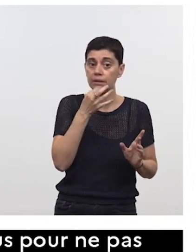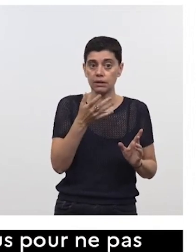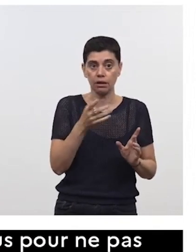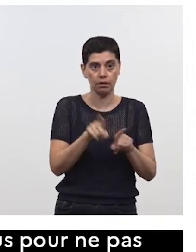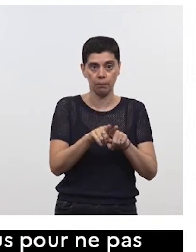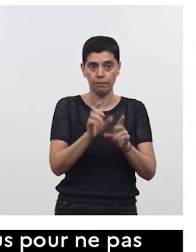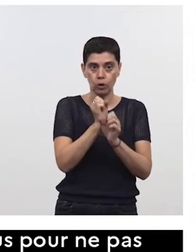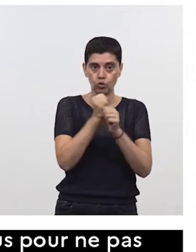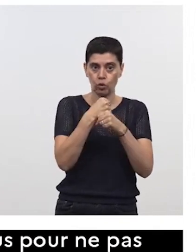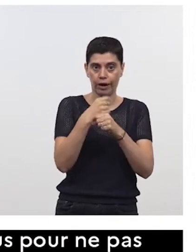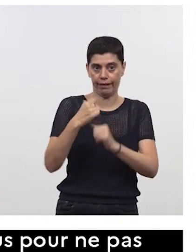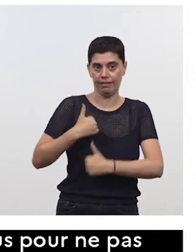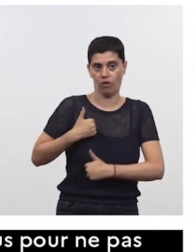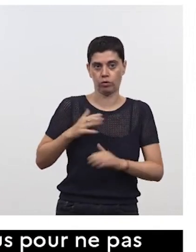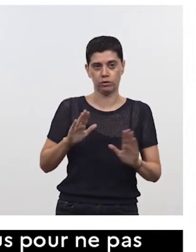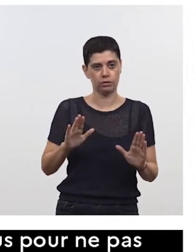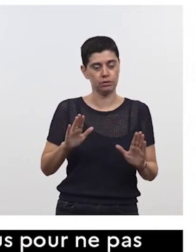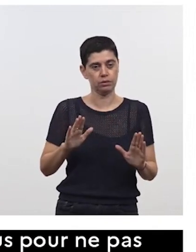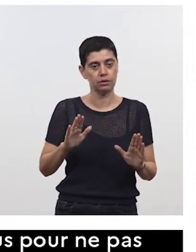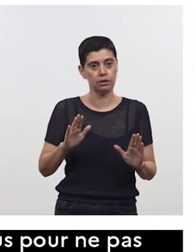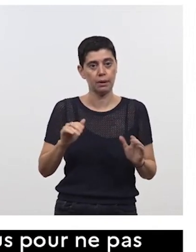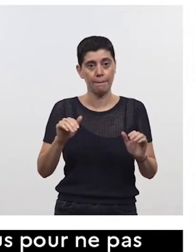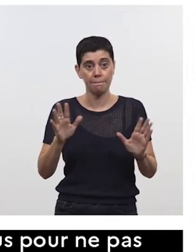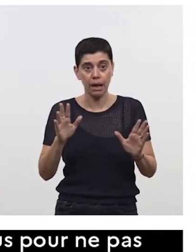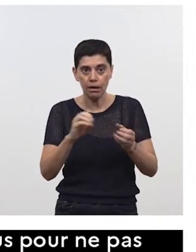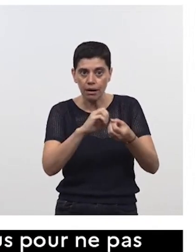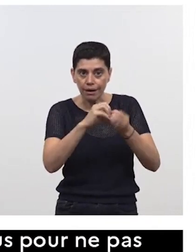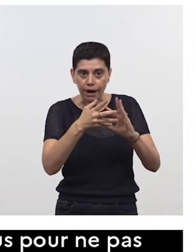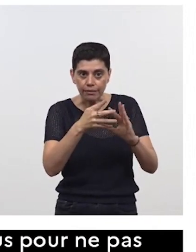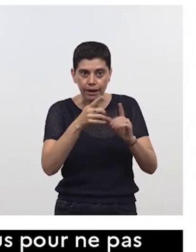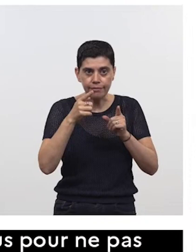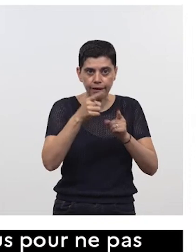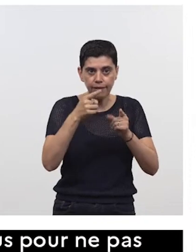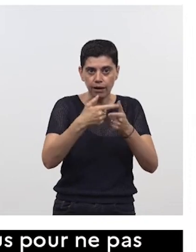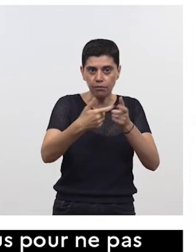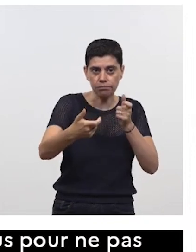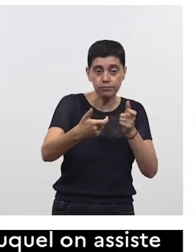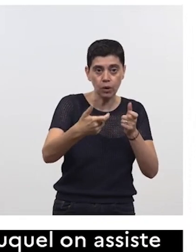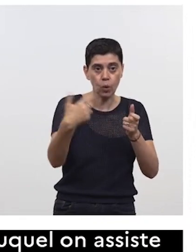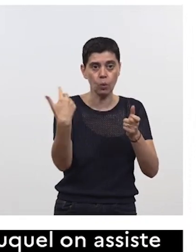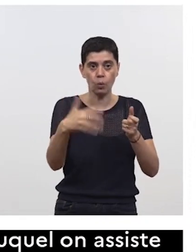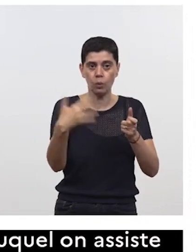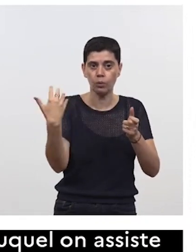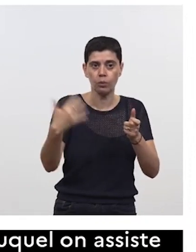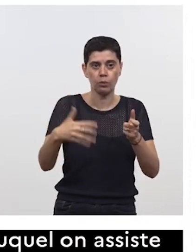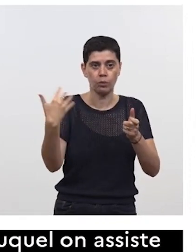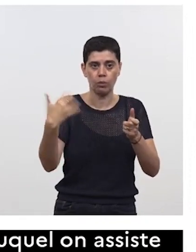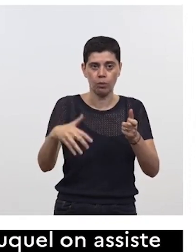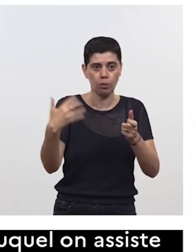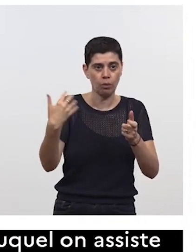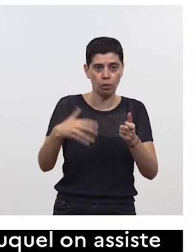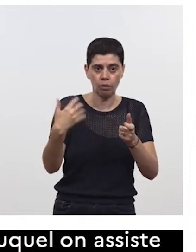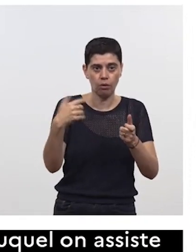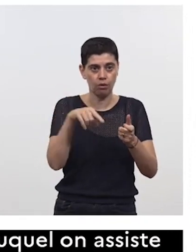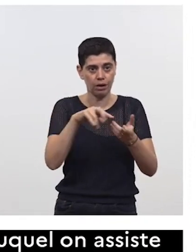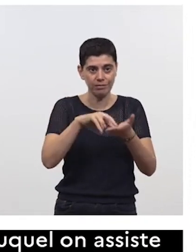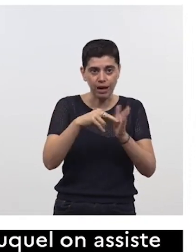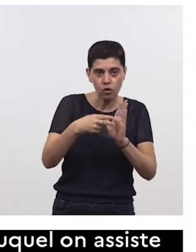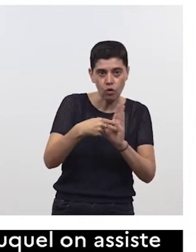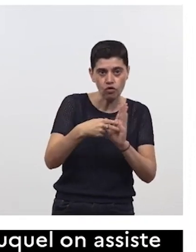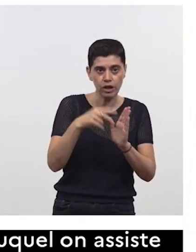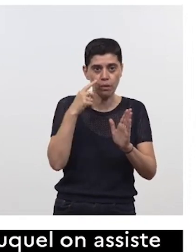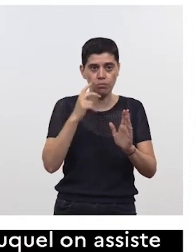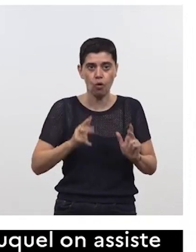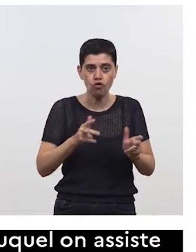enfin il va sans dire que sur le cyber les sauts technologiques à apporter à la nouvelle génération de chars sont